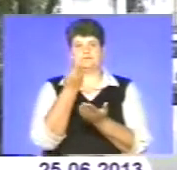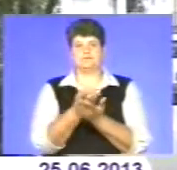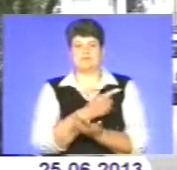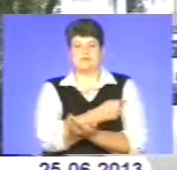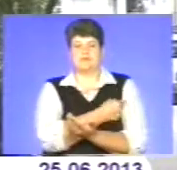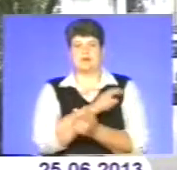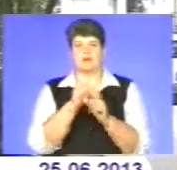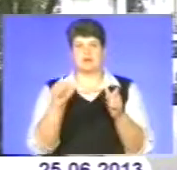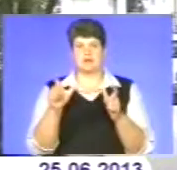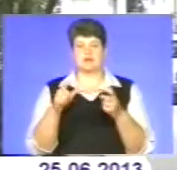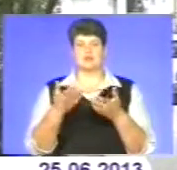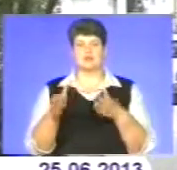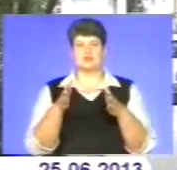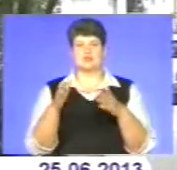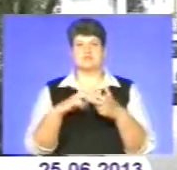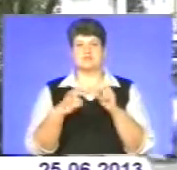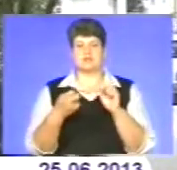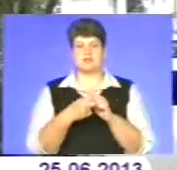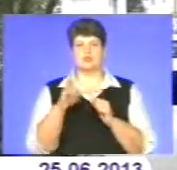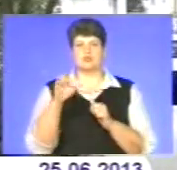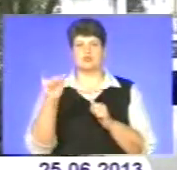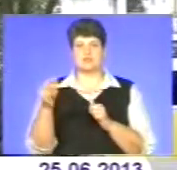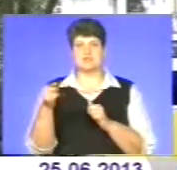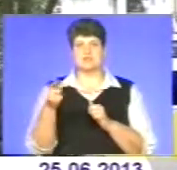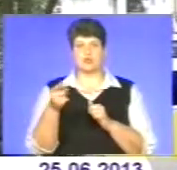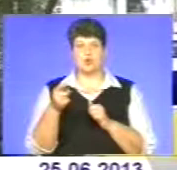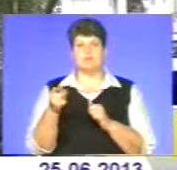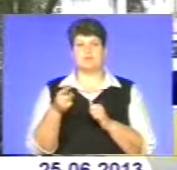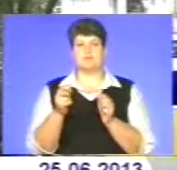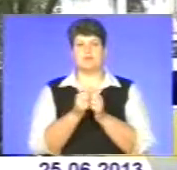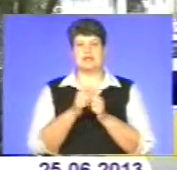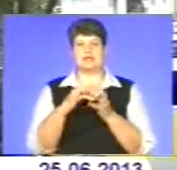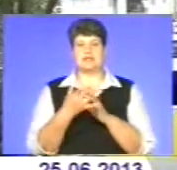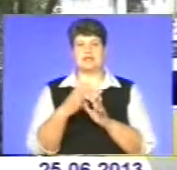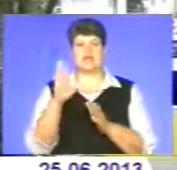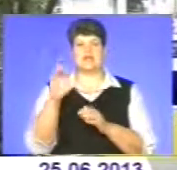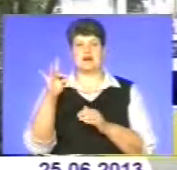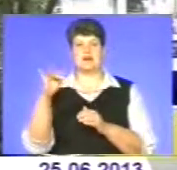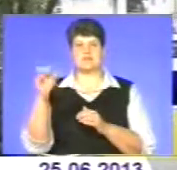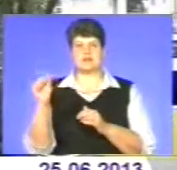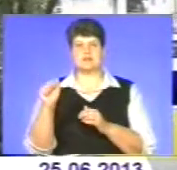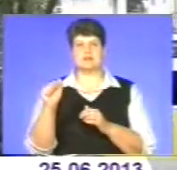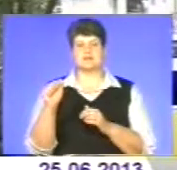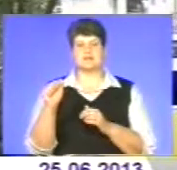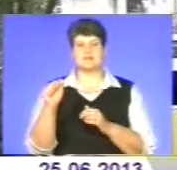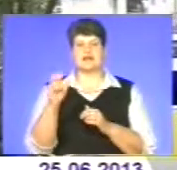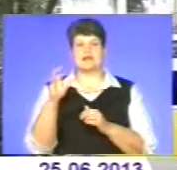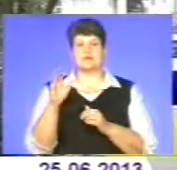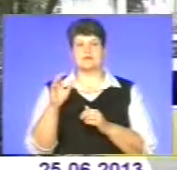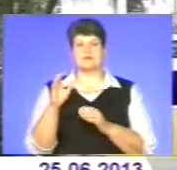автодорозі Івано-Франківськ-Бучаш-Тернопіль поблизу села Варваринці Теребовлянського району водій вантажного автомобіля